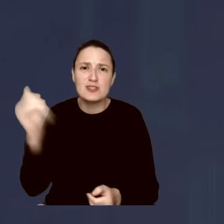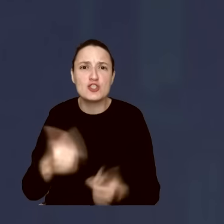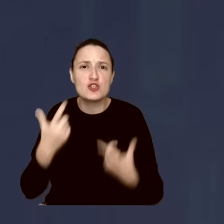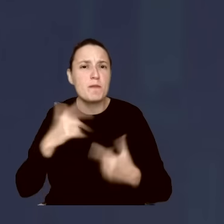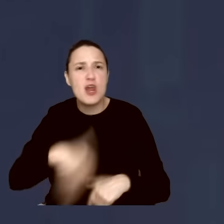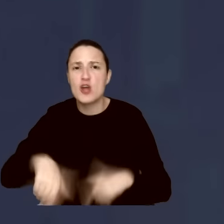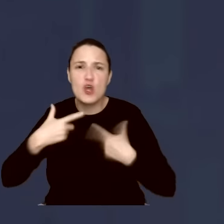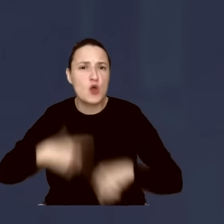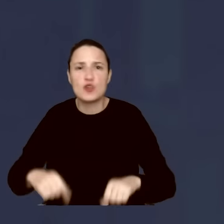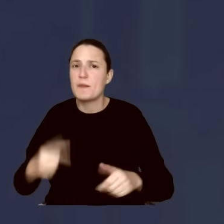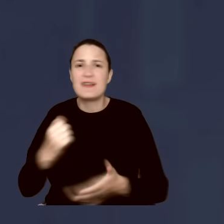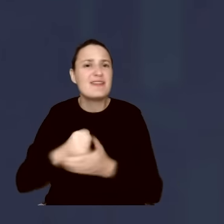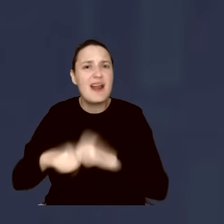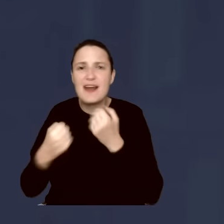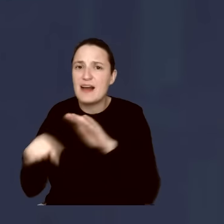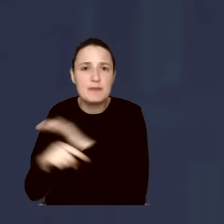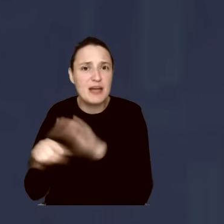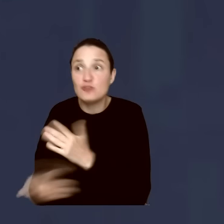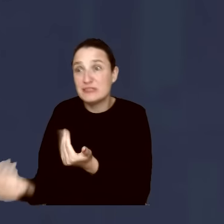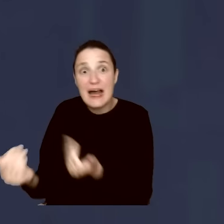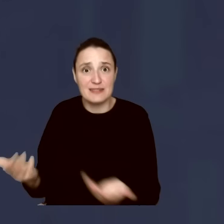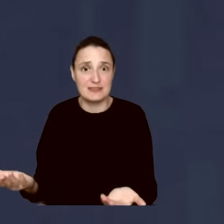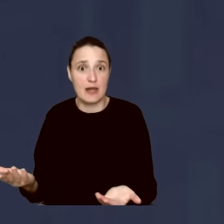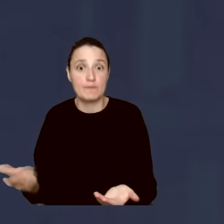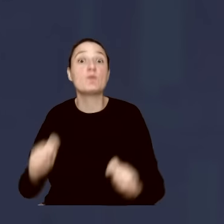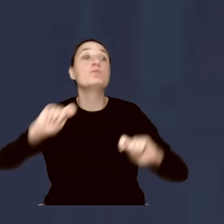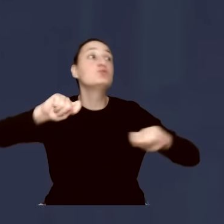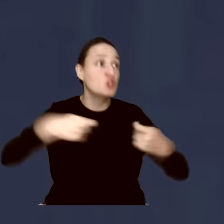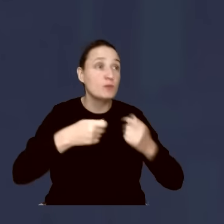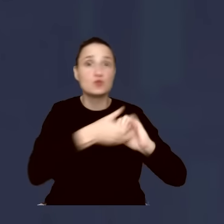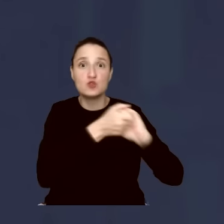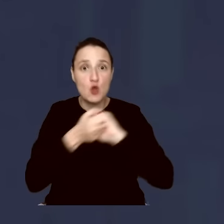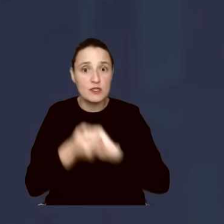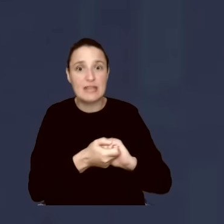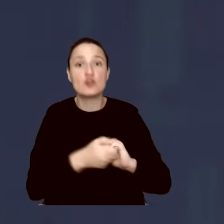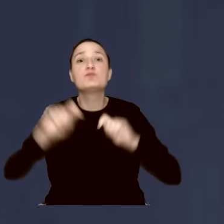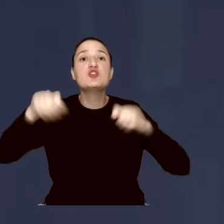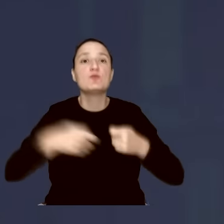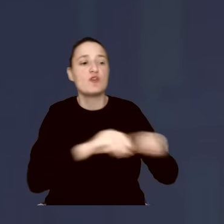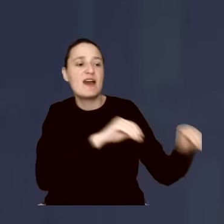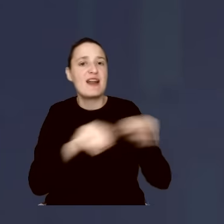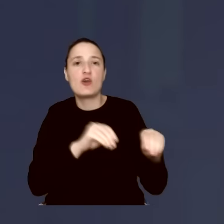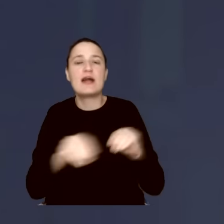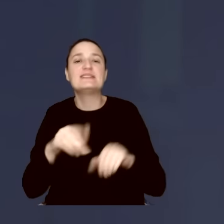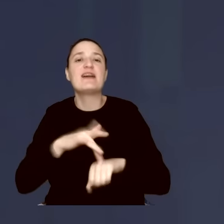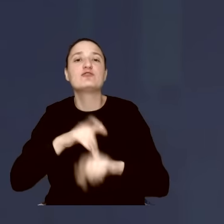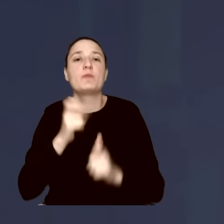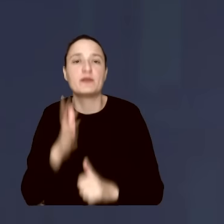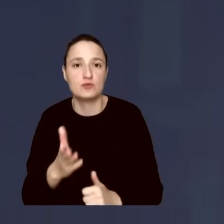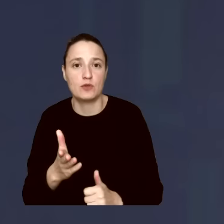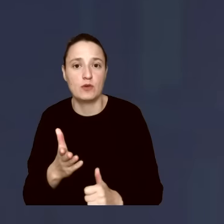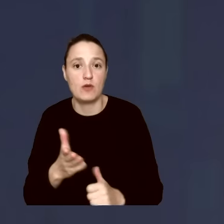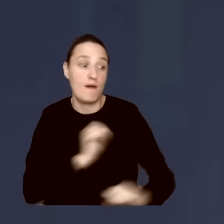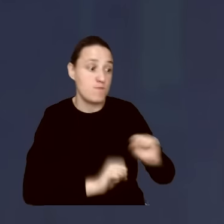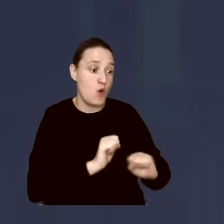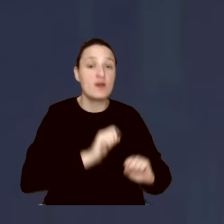nielegalnych migrantów, bo przymusowa solidarność, a właściwie przymusowa relokacja, co spowoduje? No, że we Włoszech, we